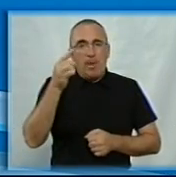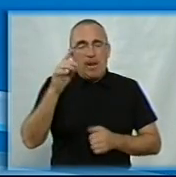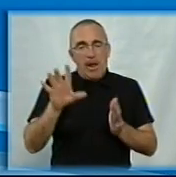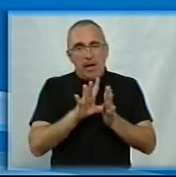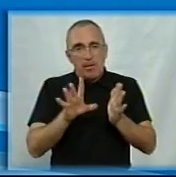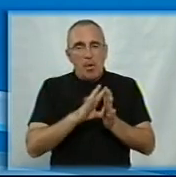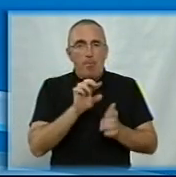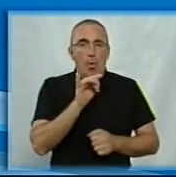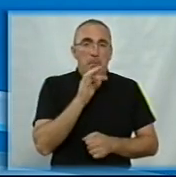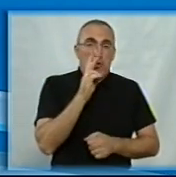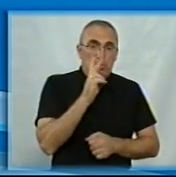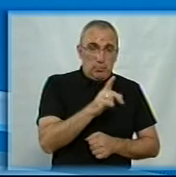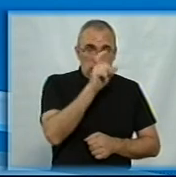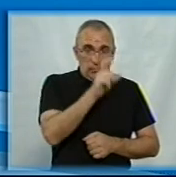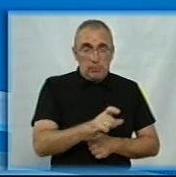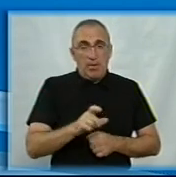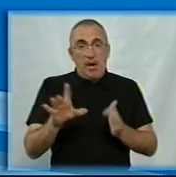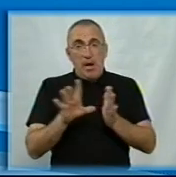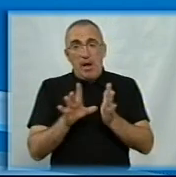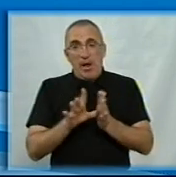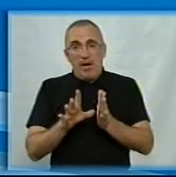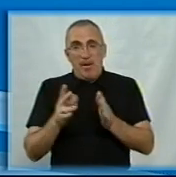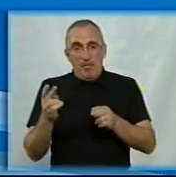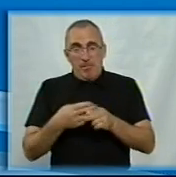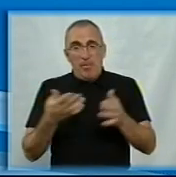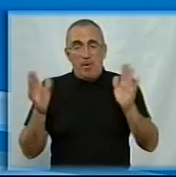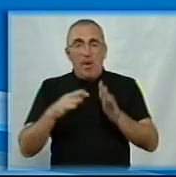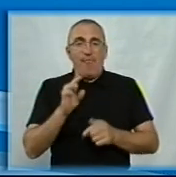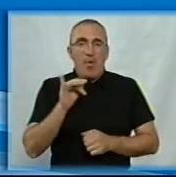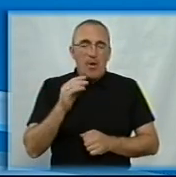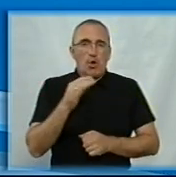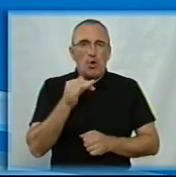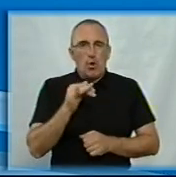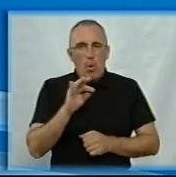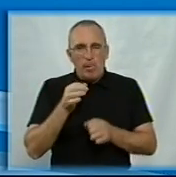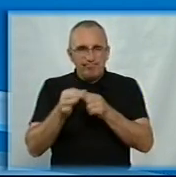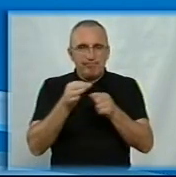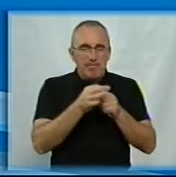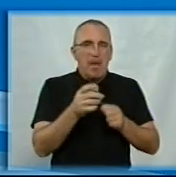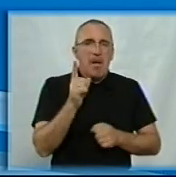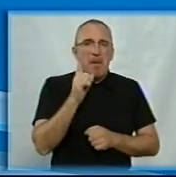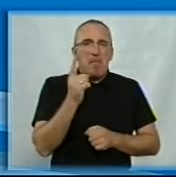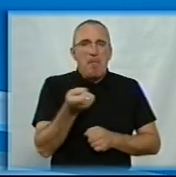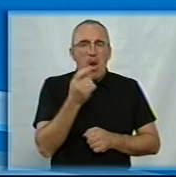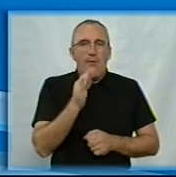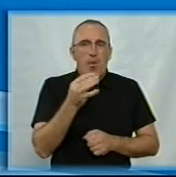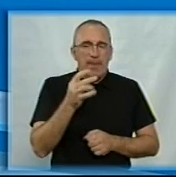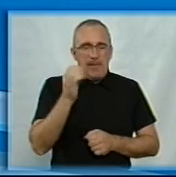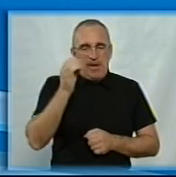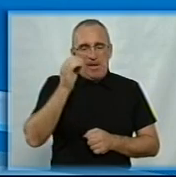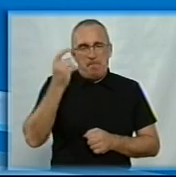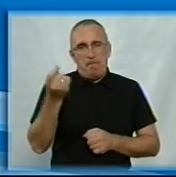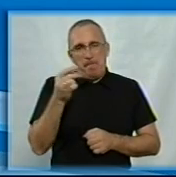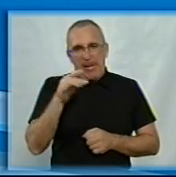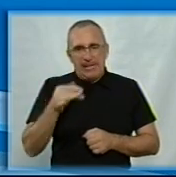Богомільчук. Нині без електропостачання лишаються села Володимирівка, Йосипівка, Водяне і Маловодяне Петрівського району.